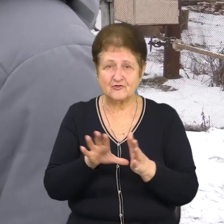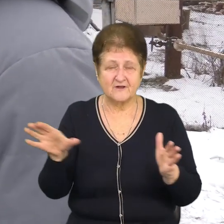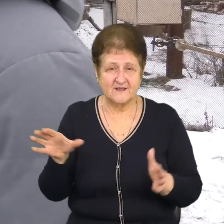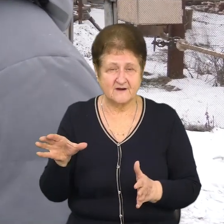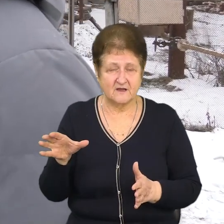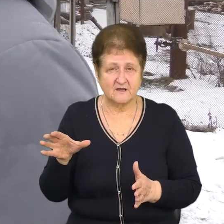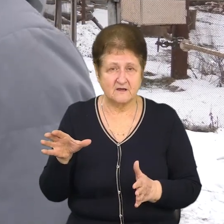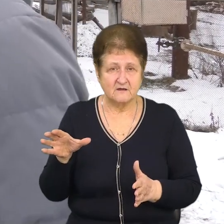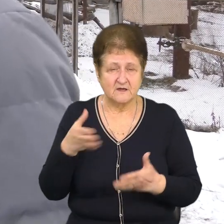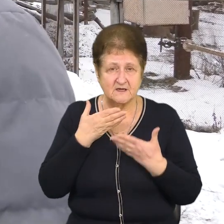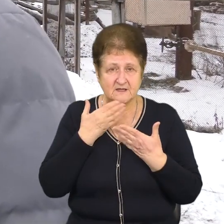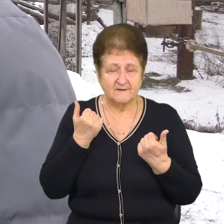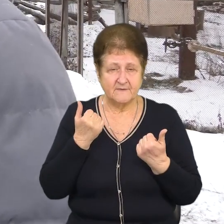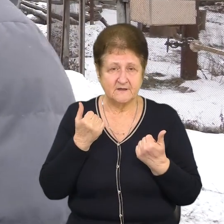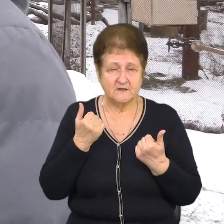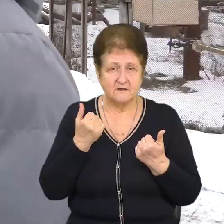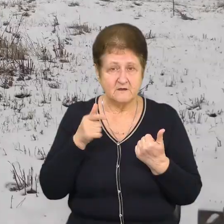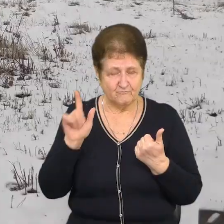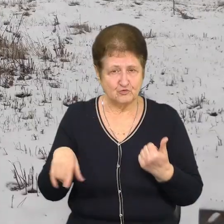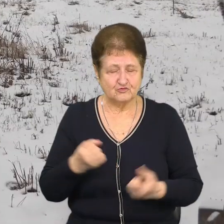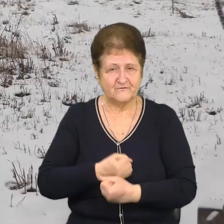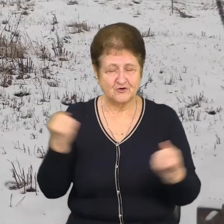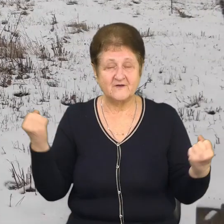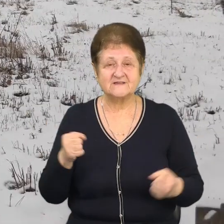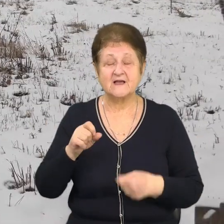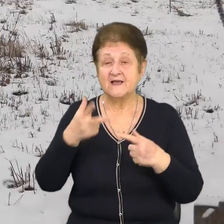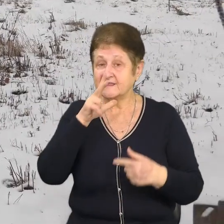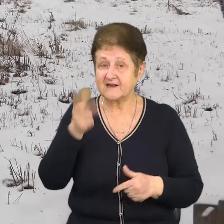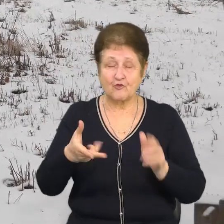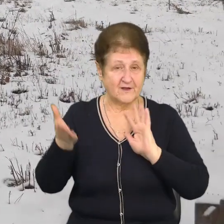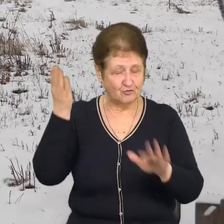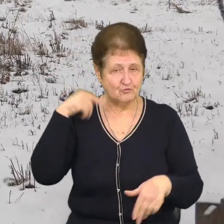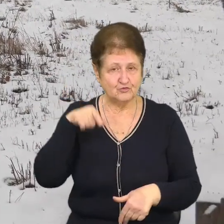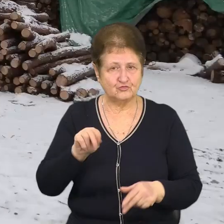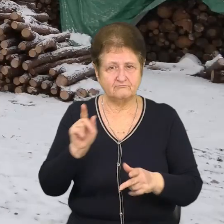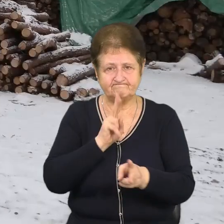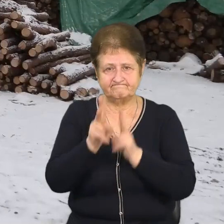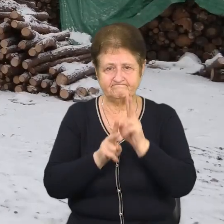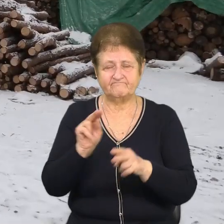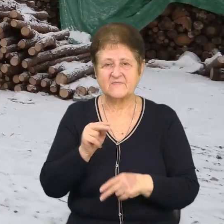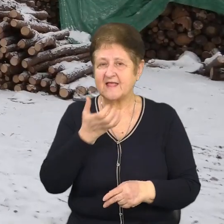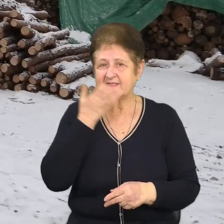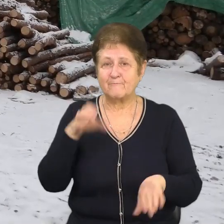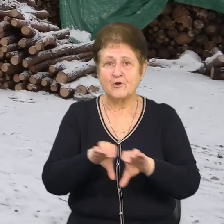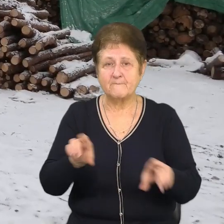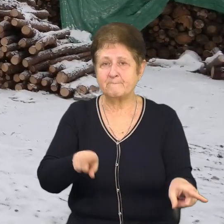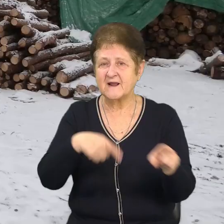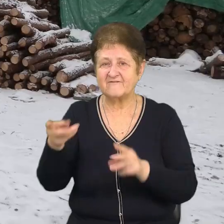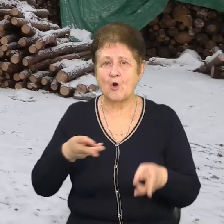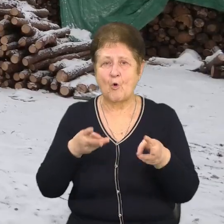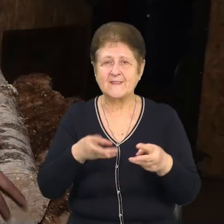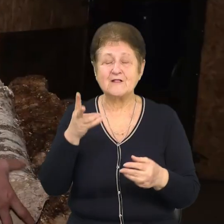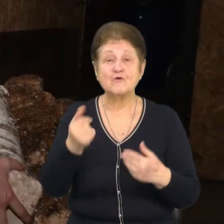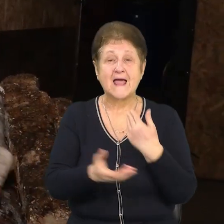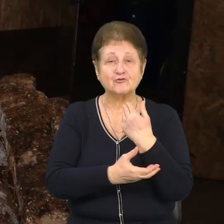взорватися. Три роки тому тут реконструювали теплотрасу і перевели котельню на дрова.